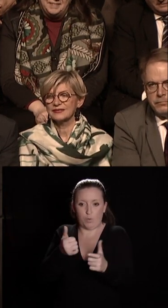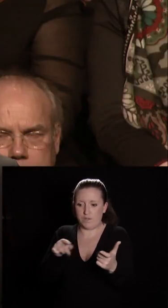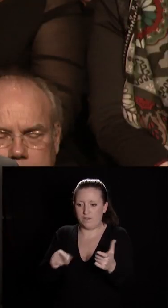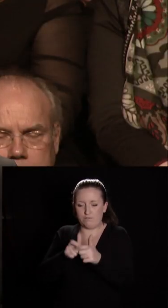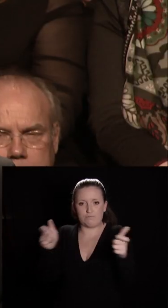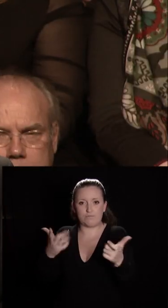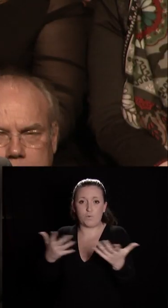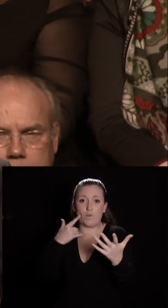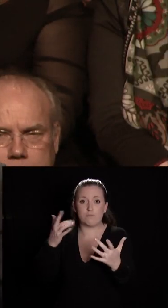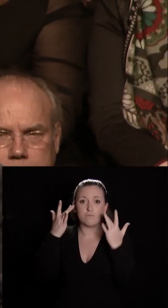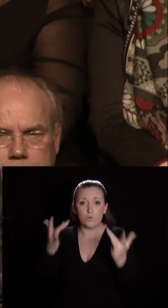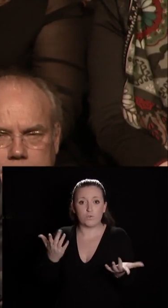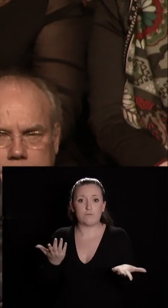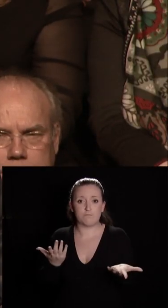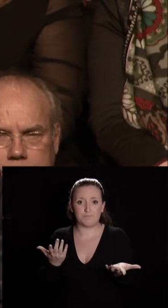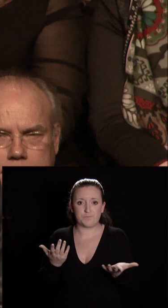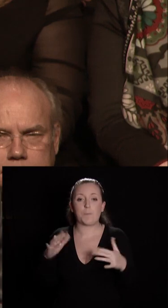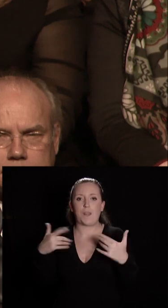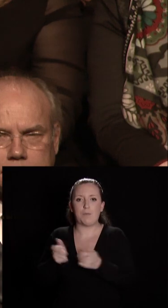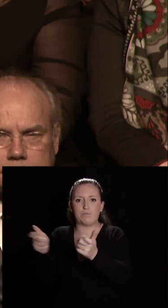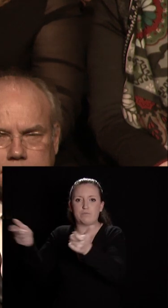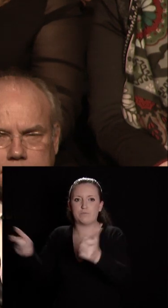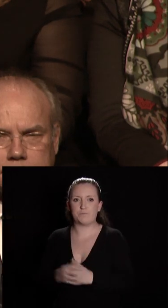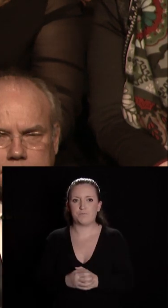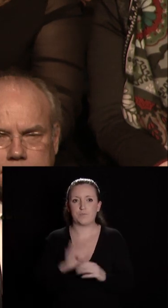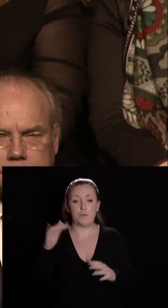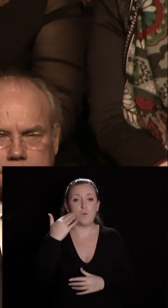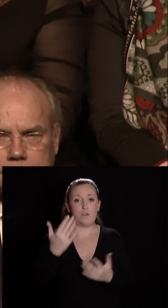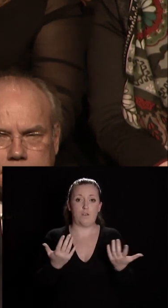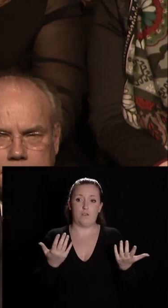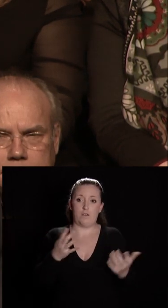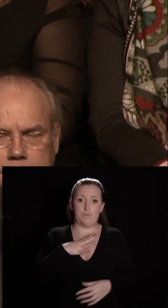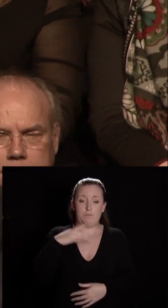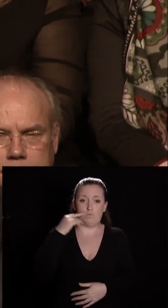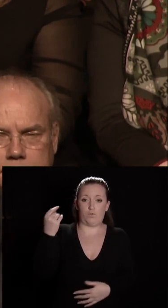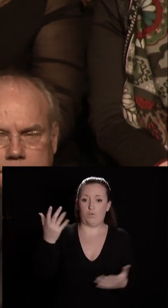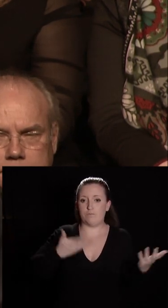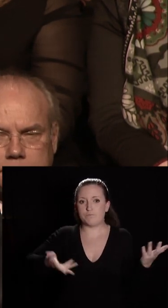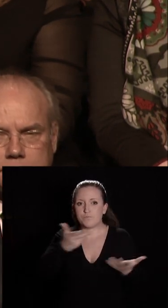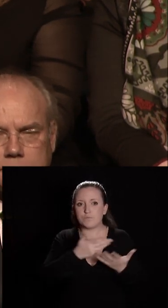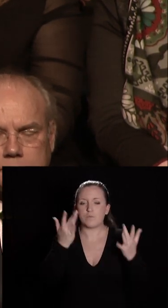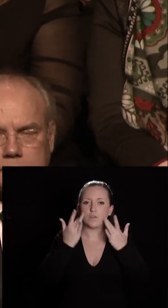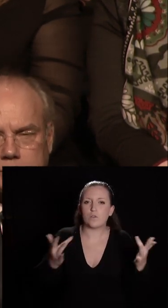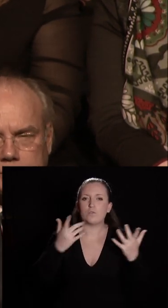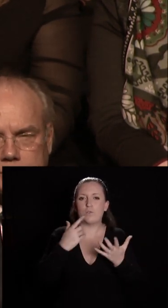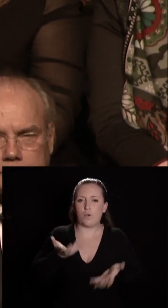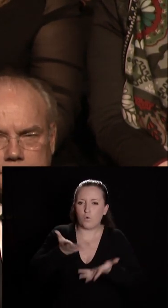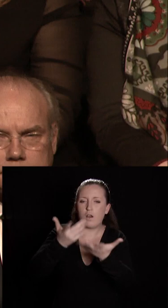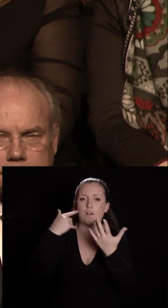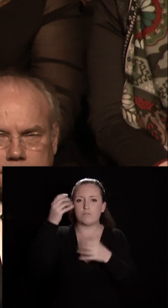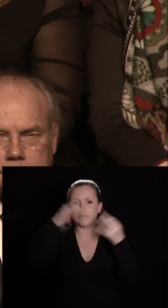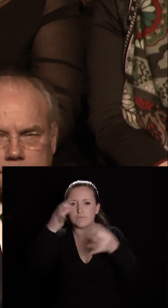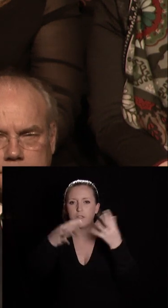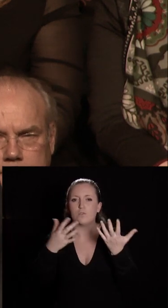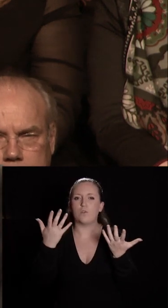très fier voilà mesdames, messieurs libérer les énergies et la créativité soutenir les initiatives encourager les créateurs permettre à